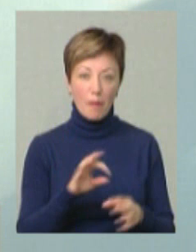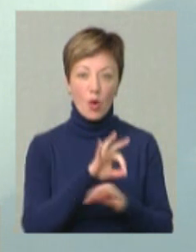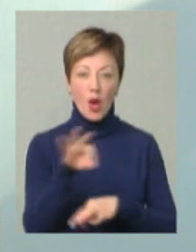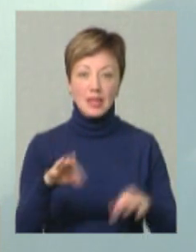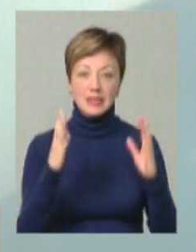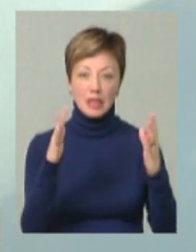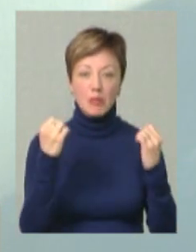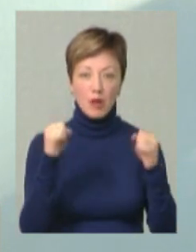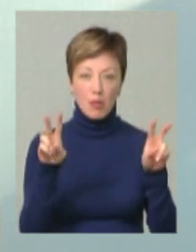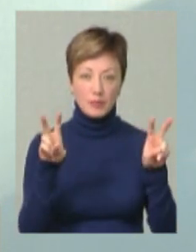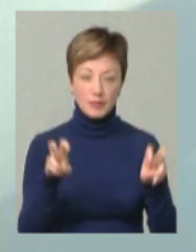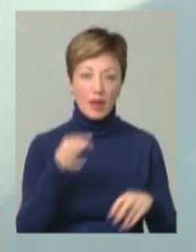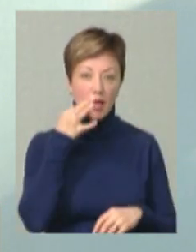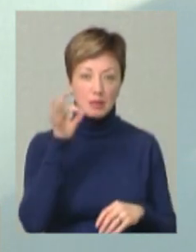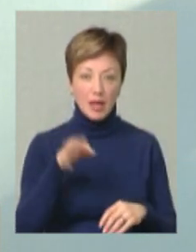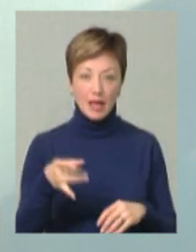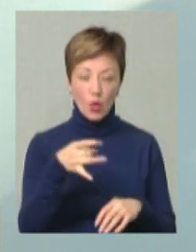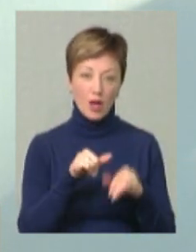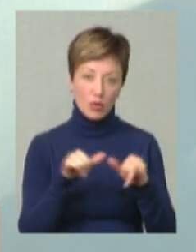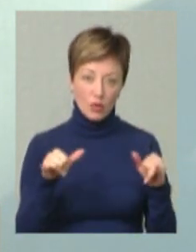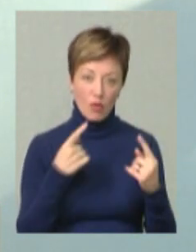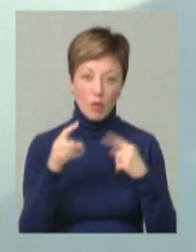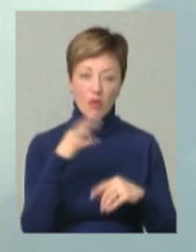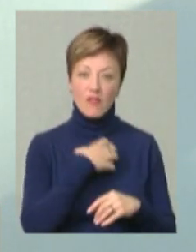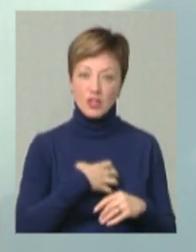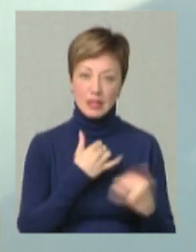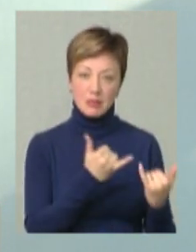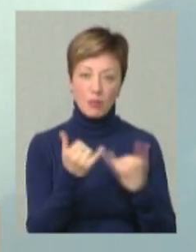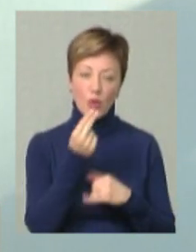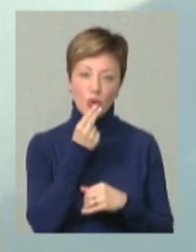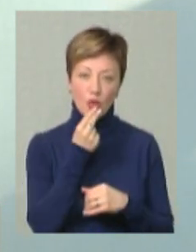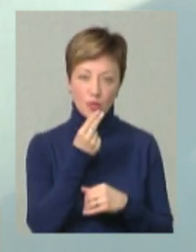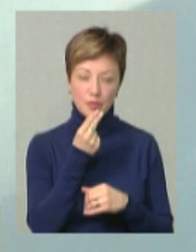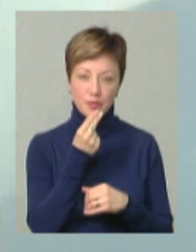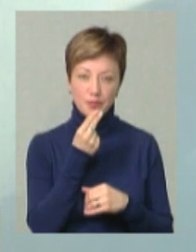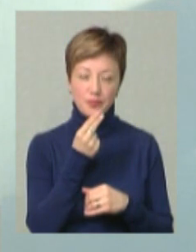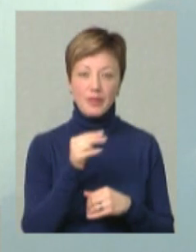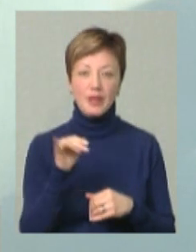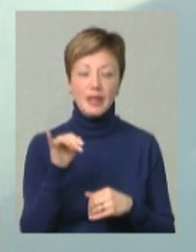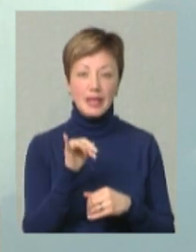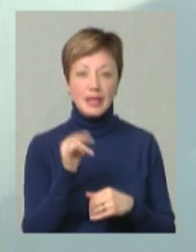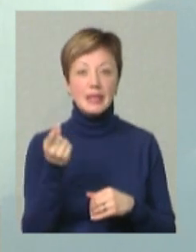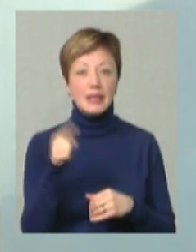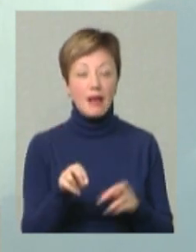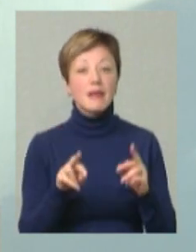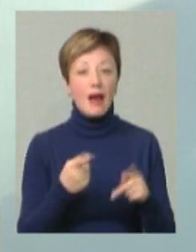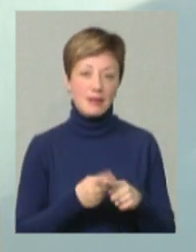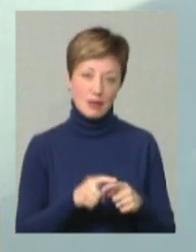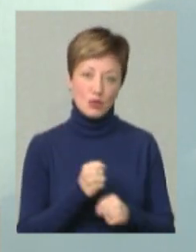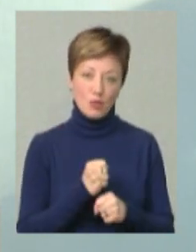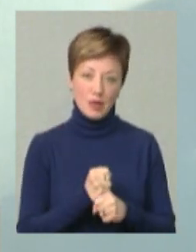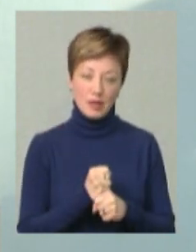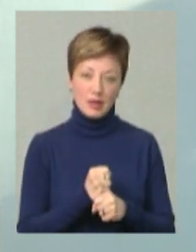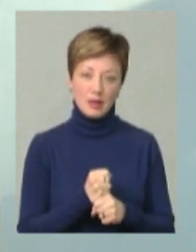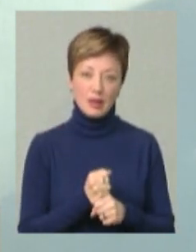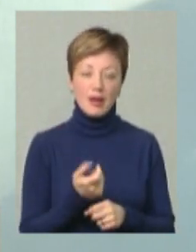перемоги», експерт з регіонального розвитку, говорили про важливість забезпечення продовольством та те, як це зробити